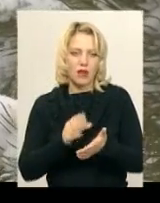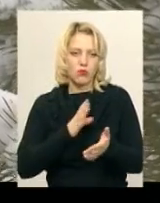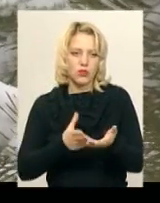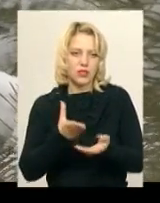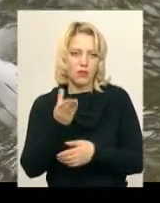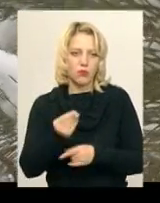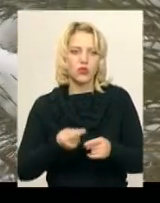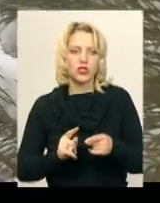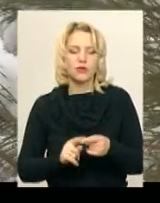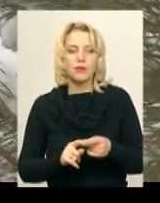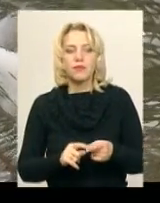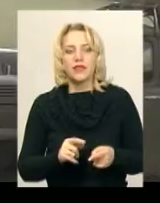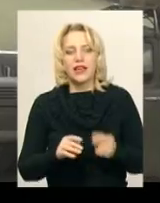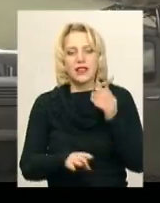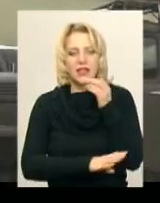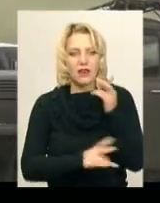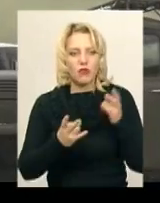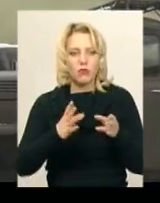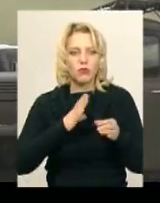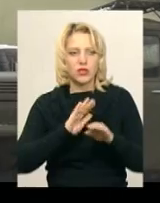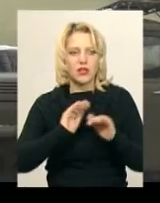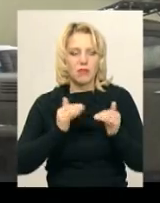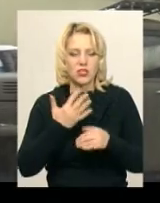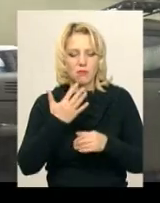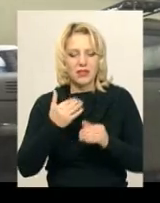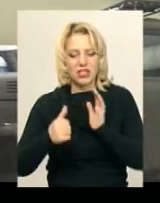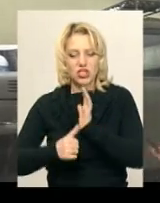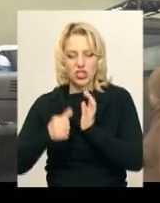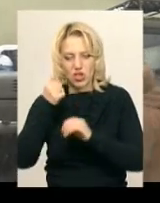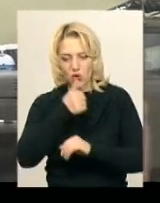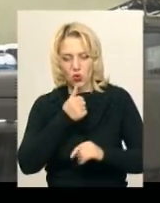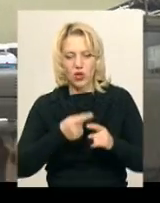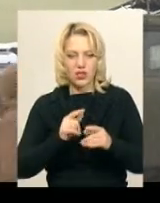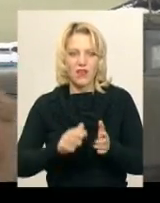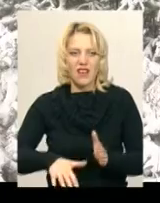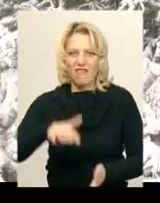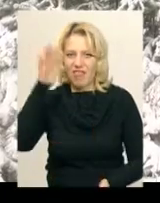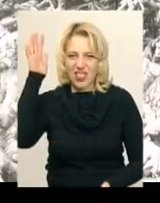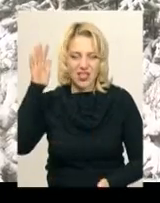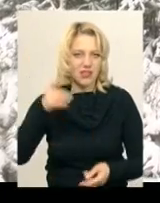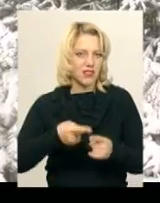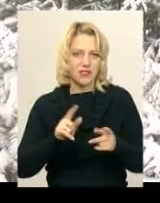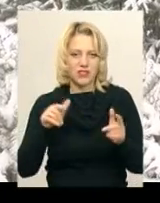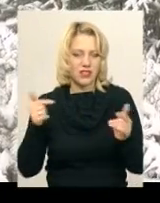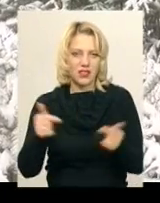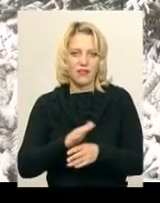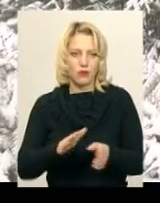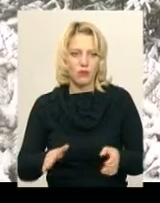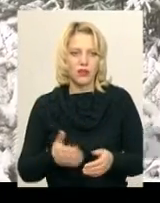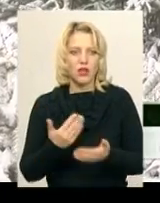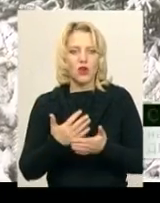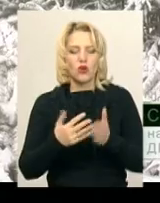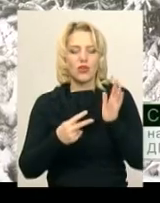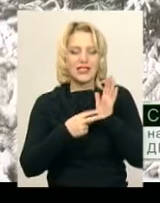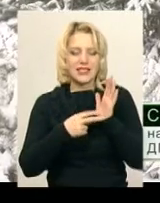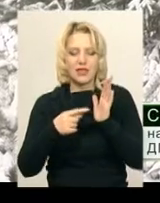наймолодшому дереву, яке йде під зруб, має бути не менше 5-6 років. Надто великі ялинки вже не формат. Коли самі більші, вони вже по 7